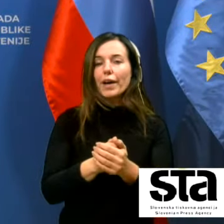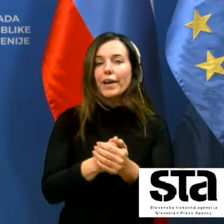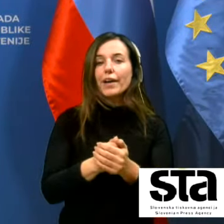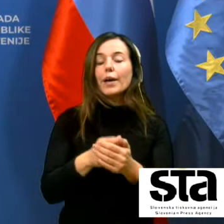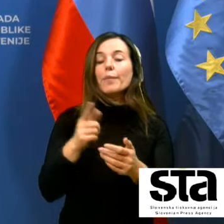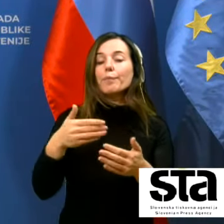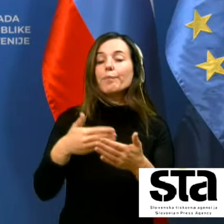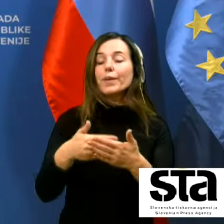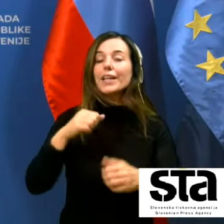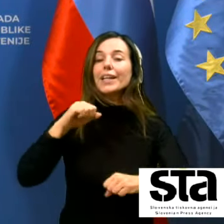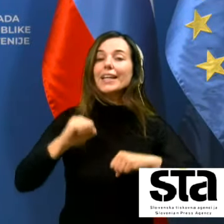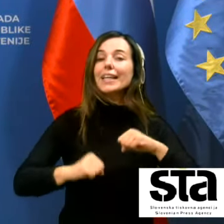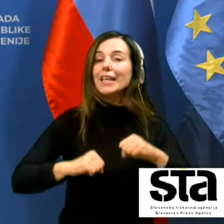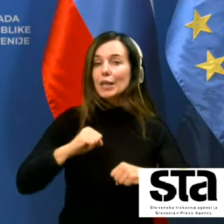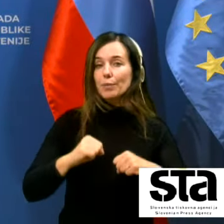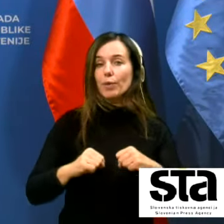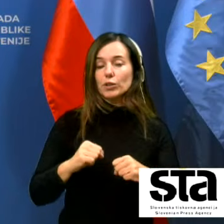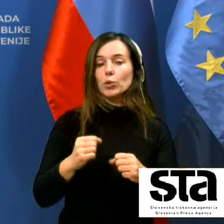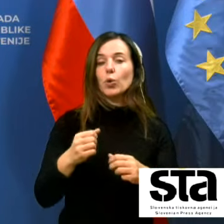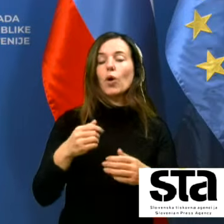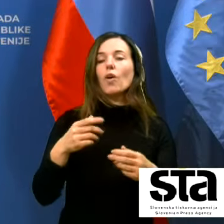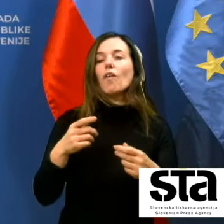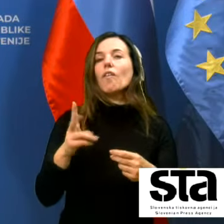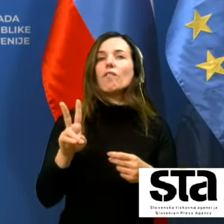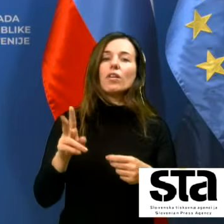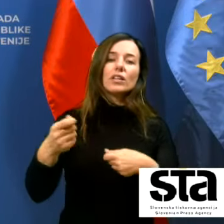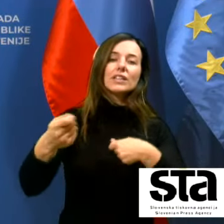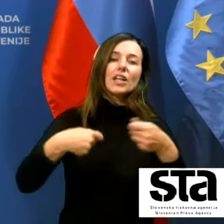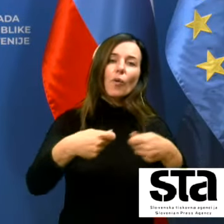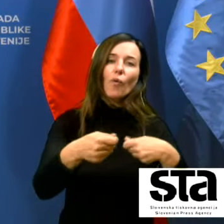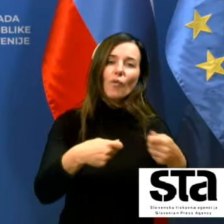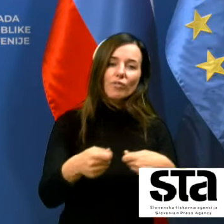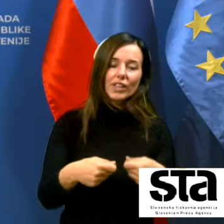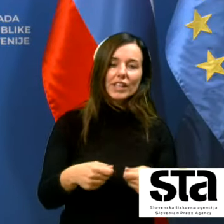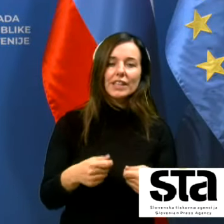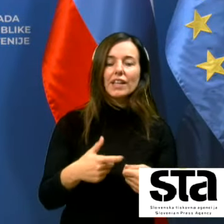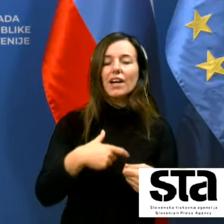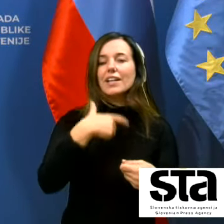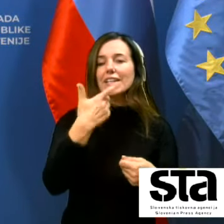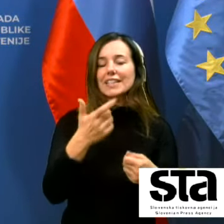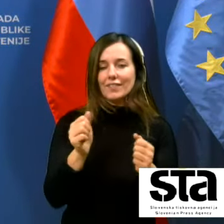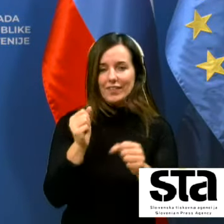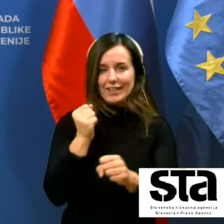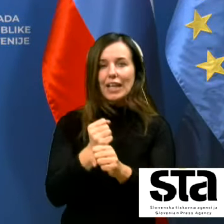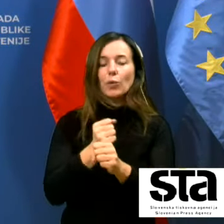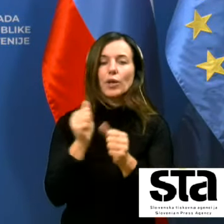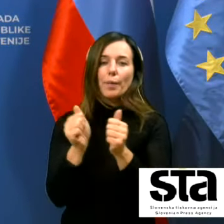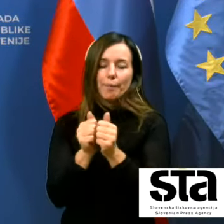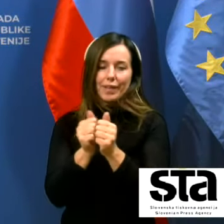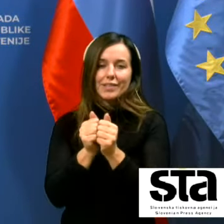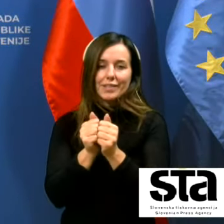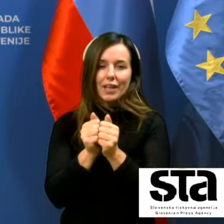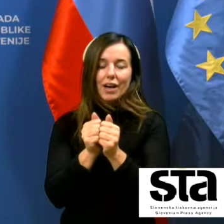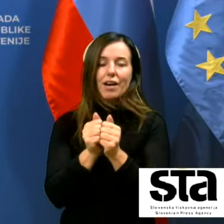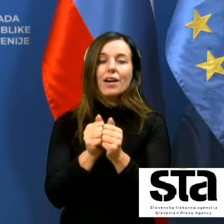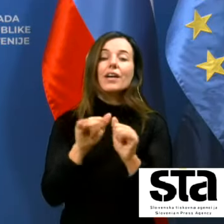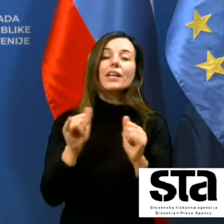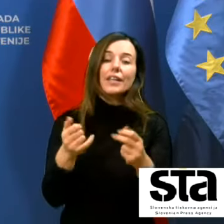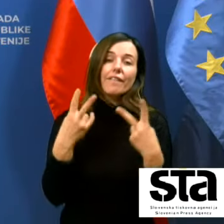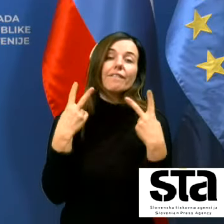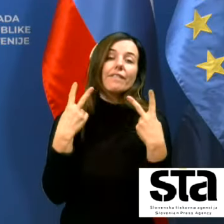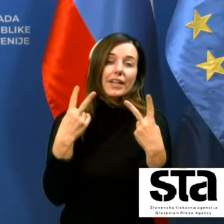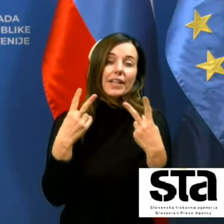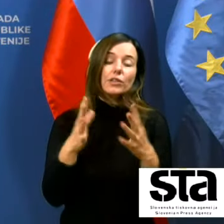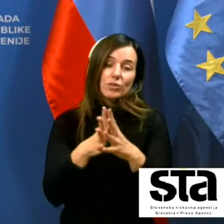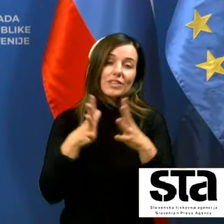gibanju pač po trgovinah ali kjer koli že tudi izven delovnega mesta je verjetnost okužbe pač